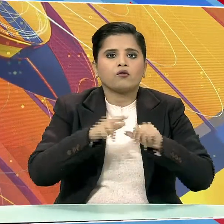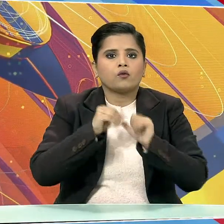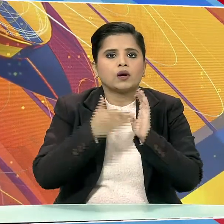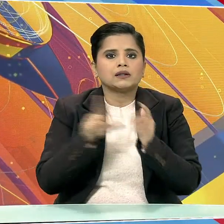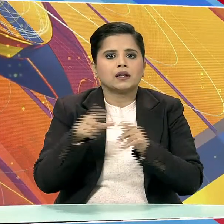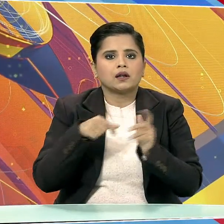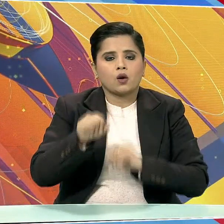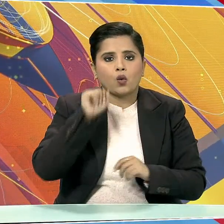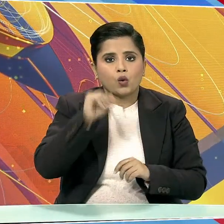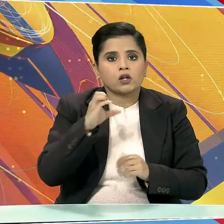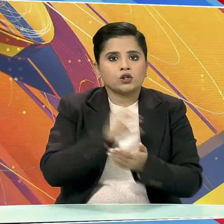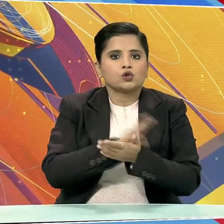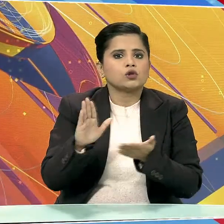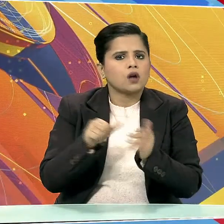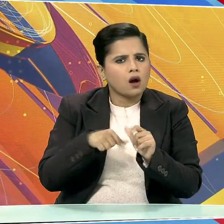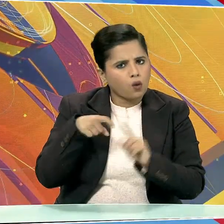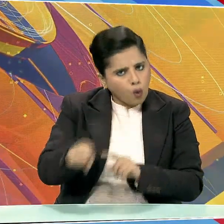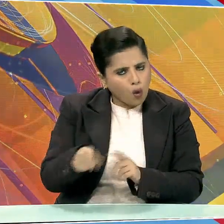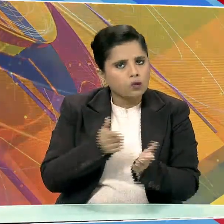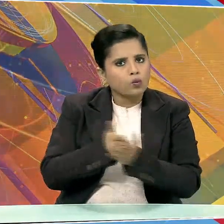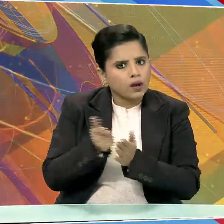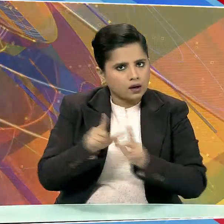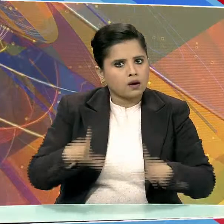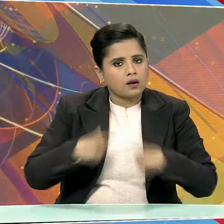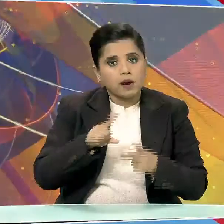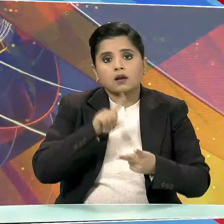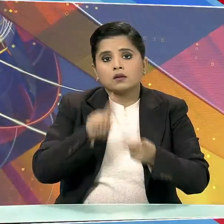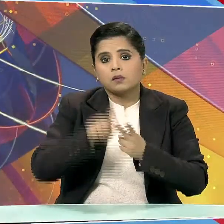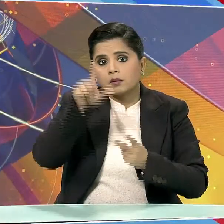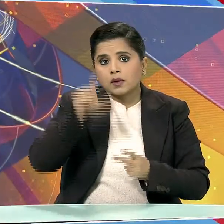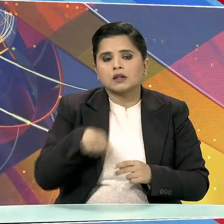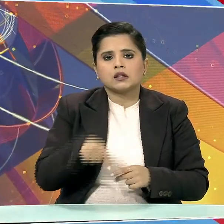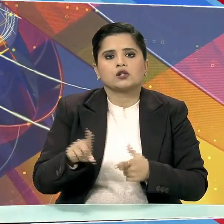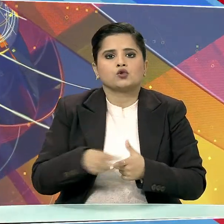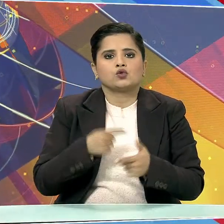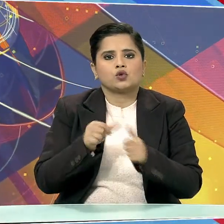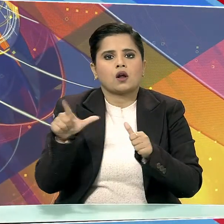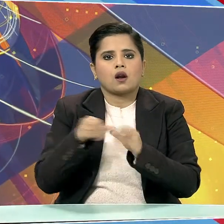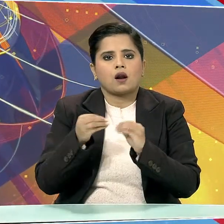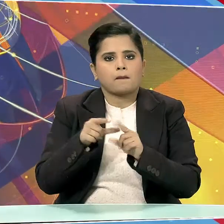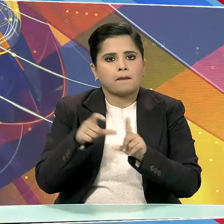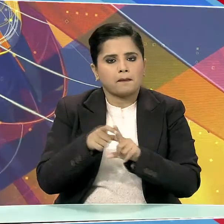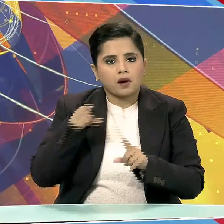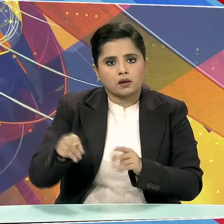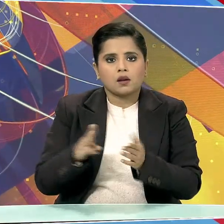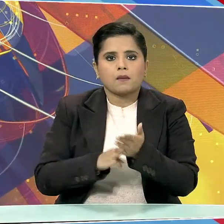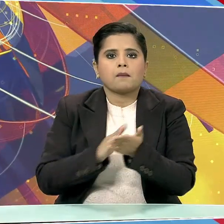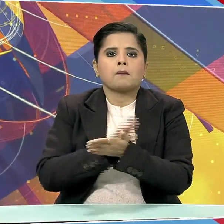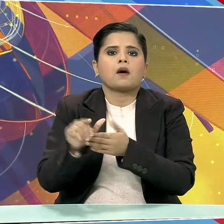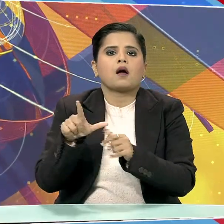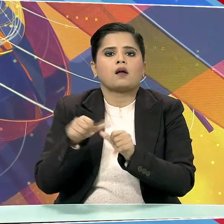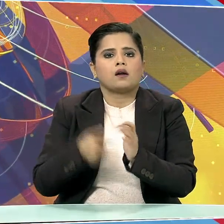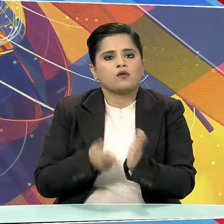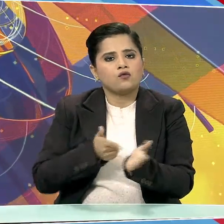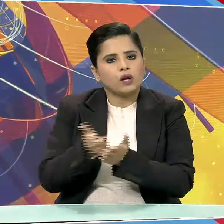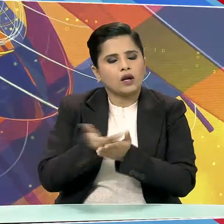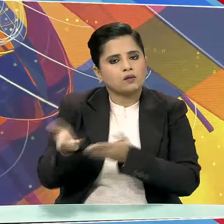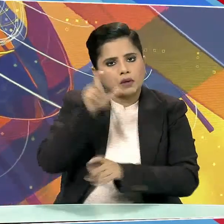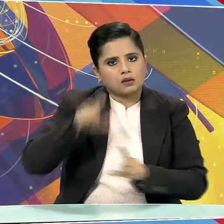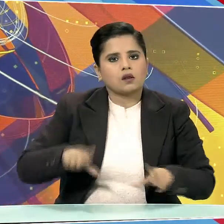चक अमीरा गाउं का रहने वाला है। जबकि दूसरा जलालाबाद के महालम गाउं का रहने वाला है।